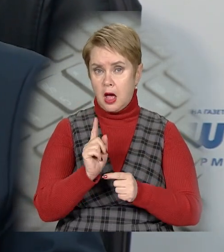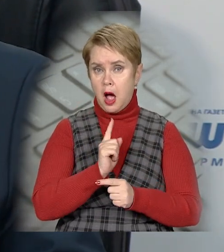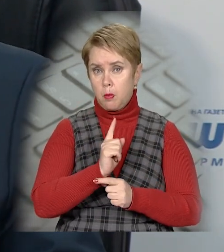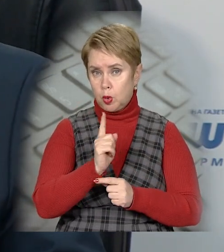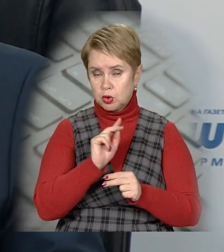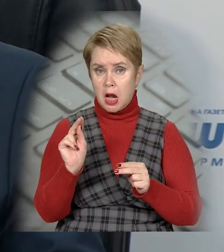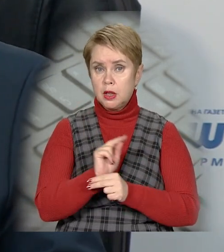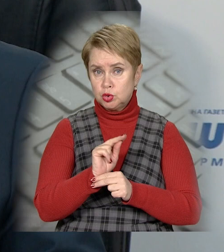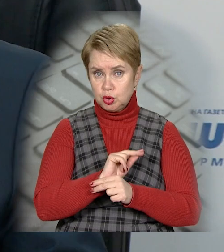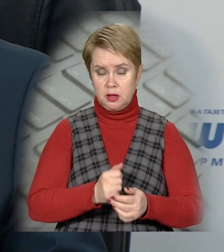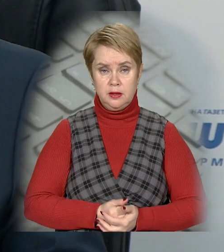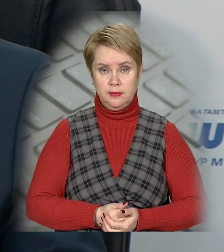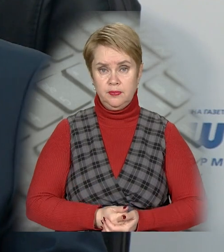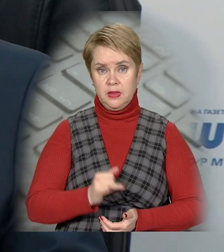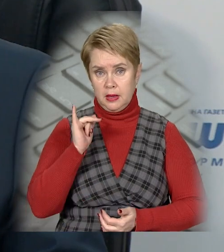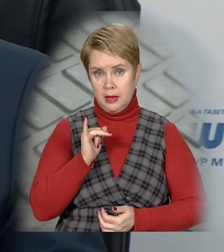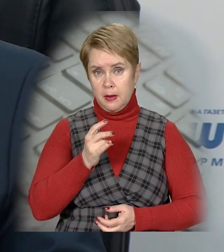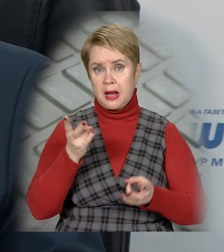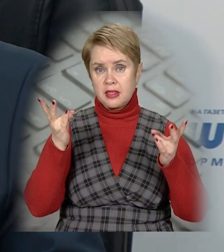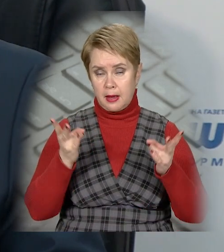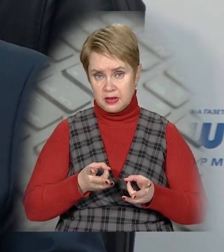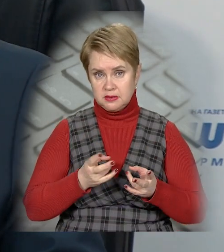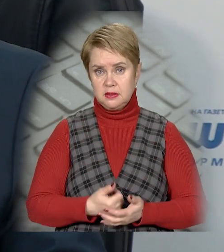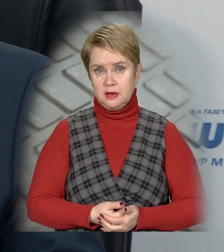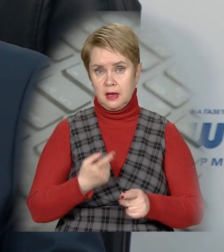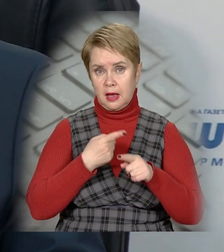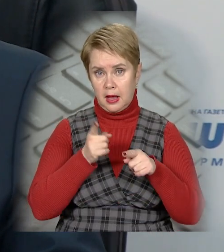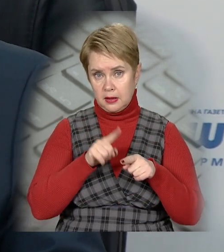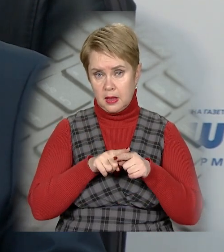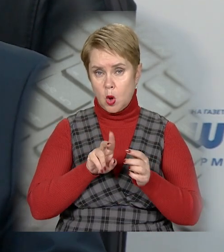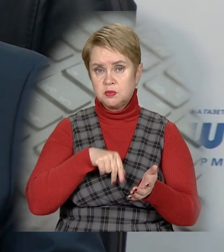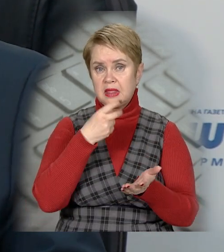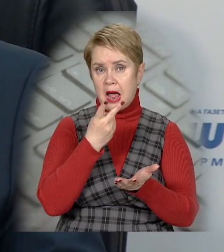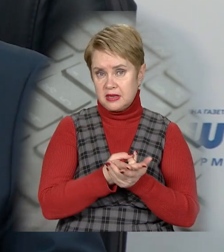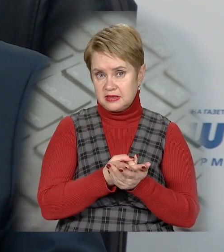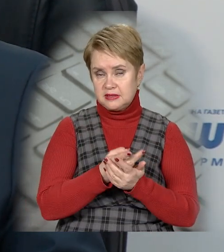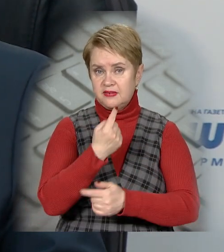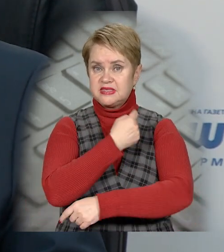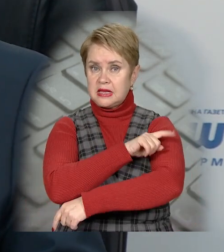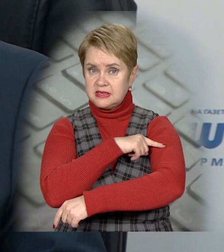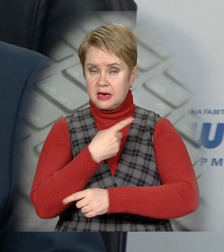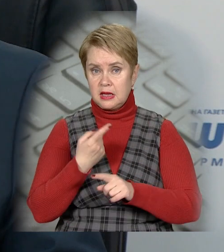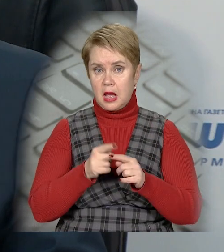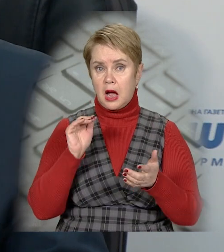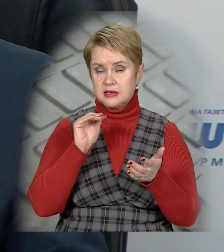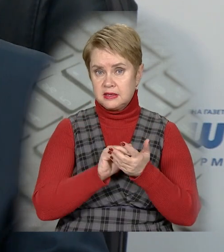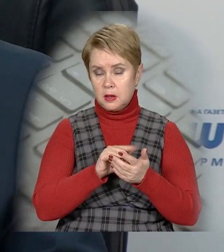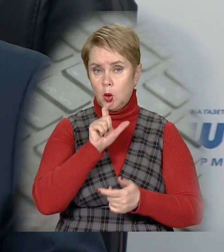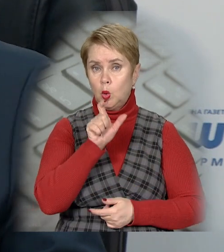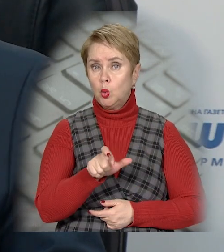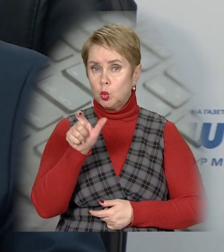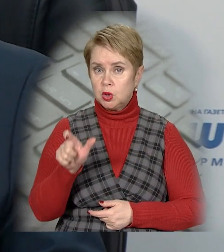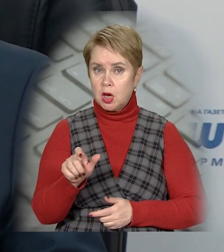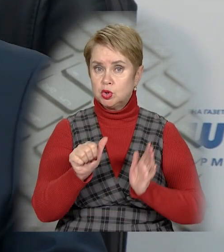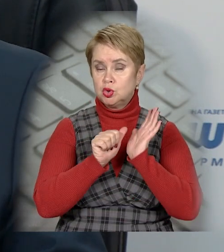амбулаторному лікування. І при необхідності, це, звісно, госпіталізація в стаціонари, це кисається